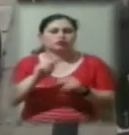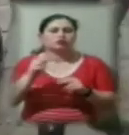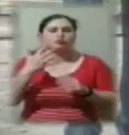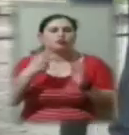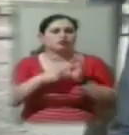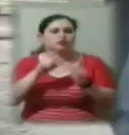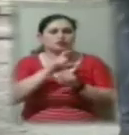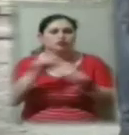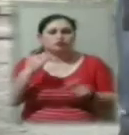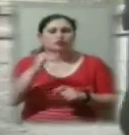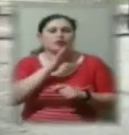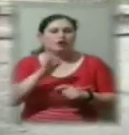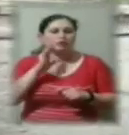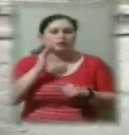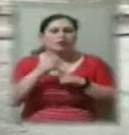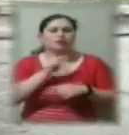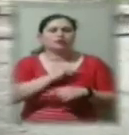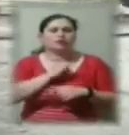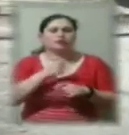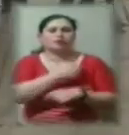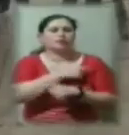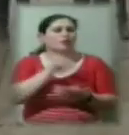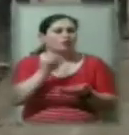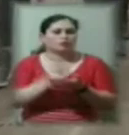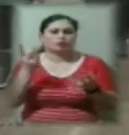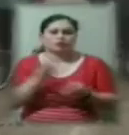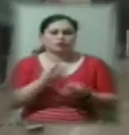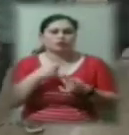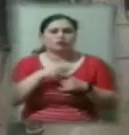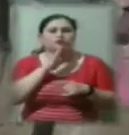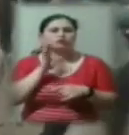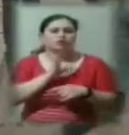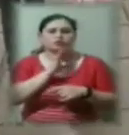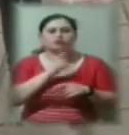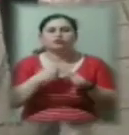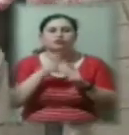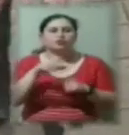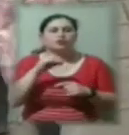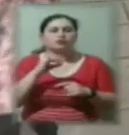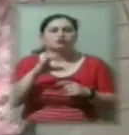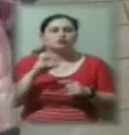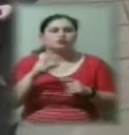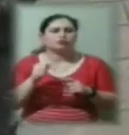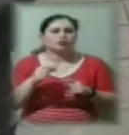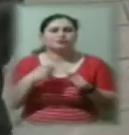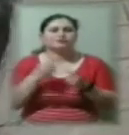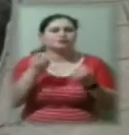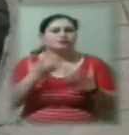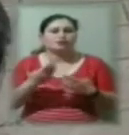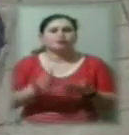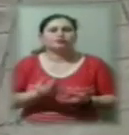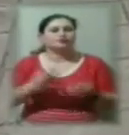Медичний працівник у школі необхідний, говорить жінка. Я думаю, що медична служба просто життєво необхідна в школі.